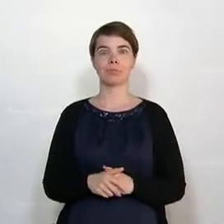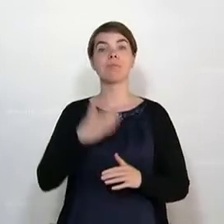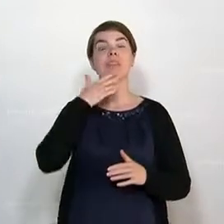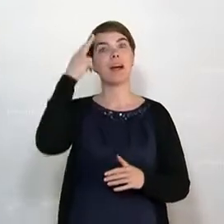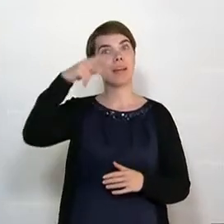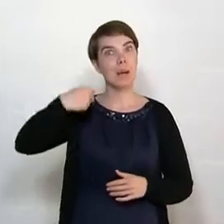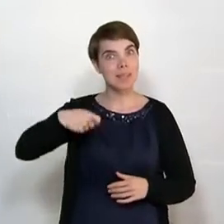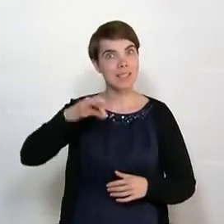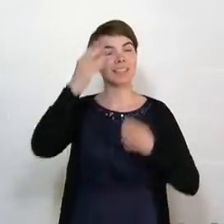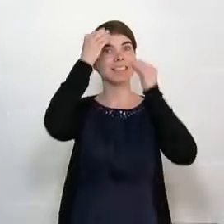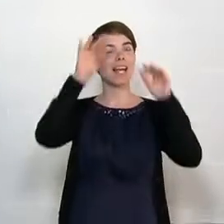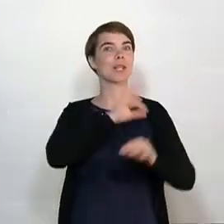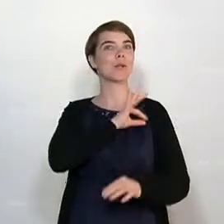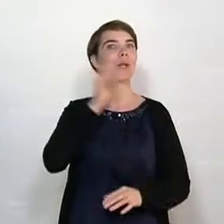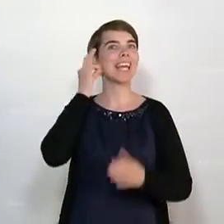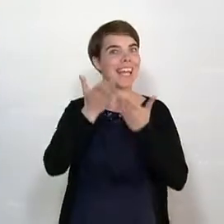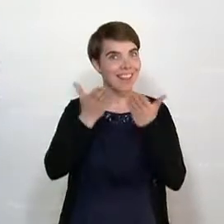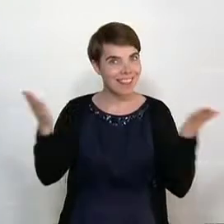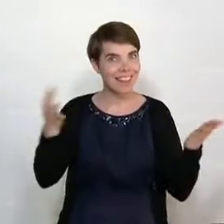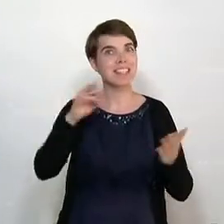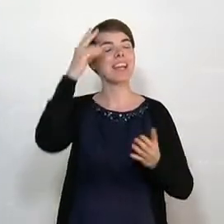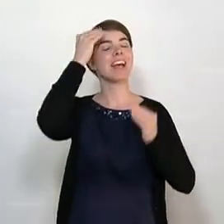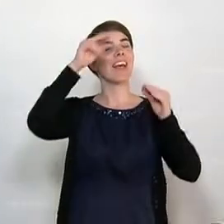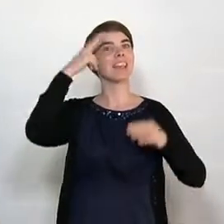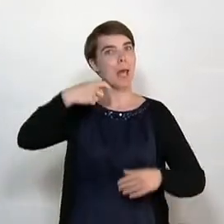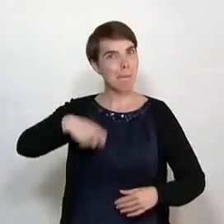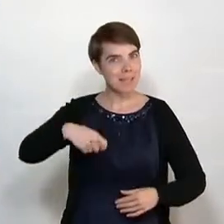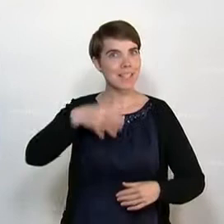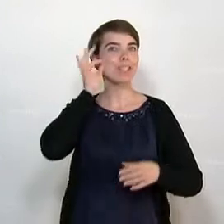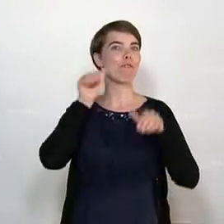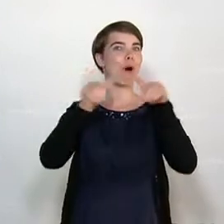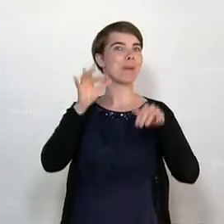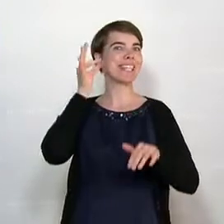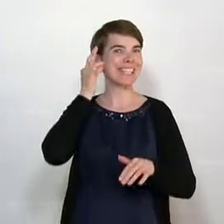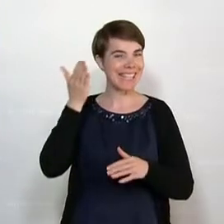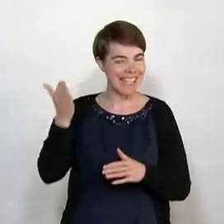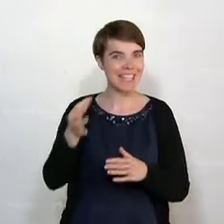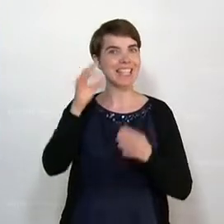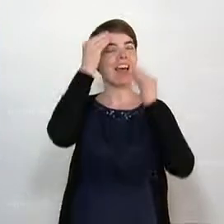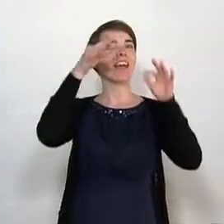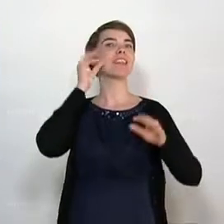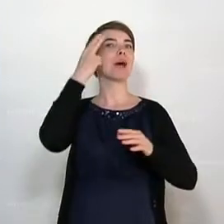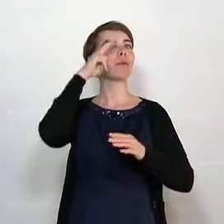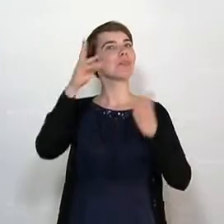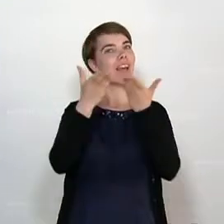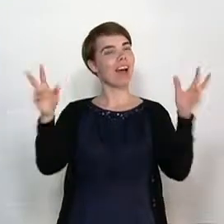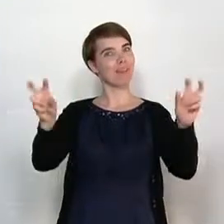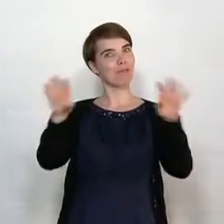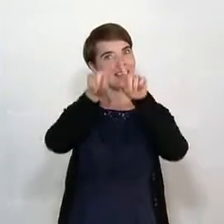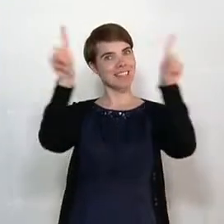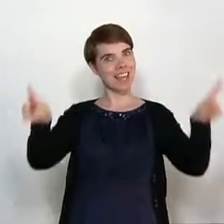Danke Herr Präsident, sehr geehrte Kolleginnen und Kollegen, sehr geehrter Herr Minister, sehr geehrte Frau Ministerin, sehr geehrte Damen und Herren zu Hause an den Bildschirmen.